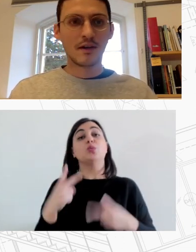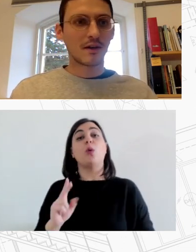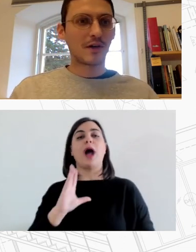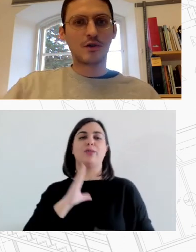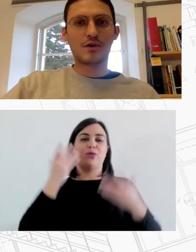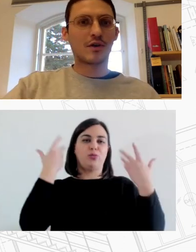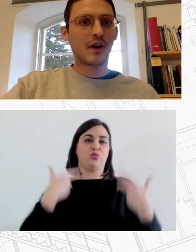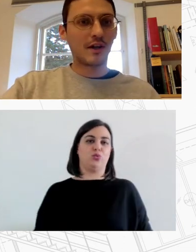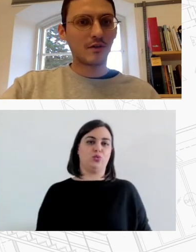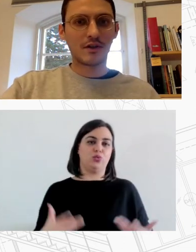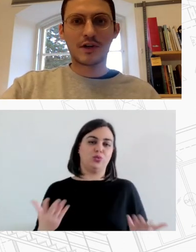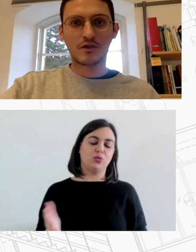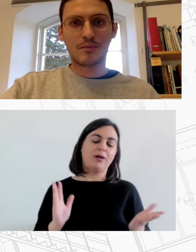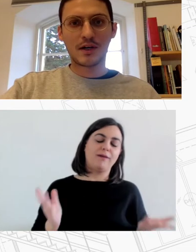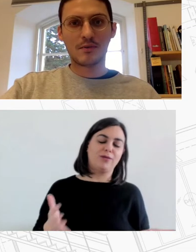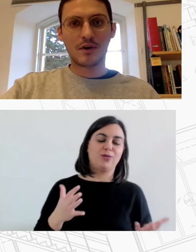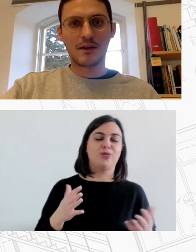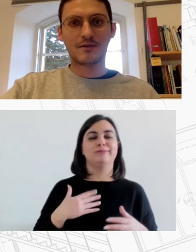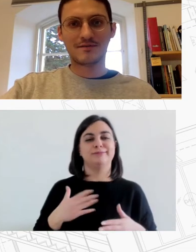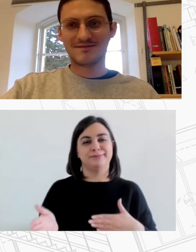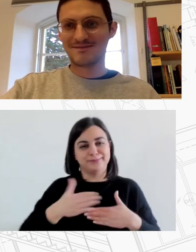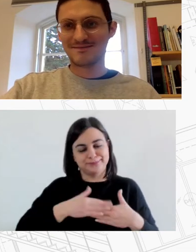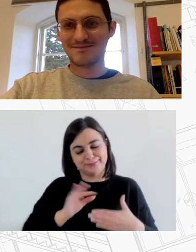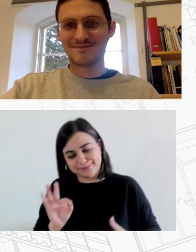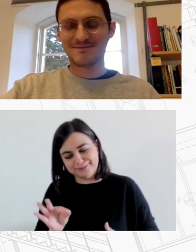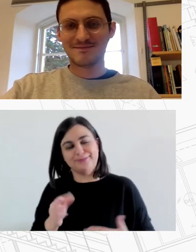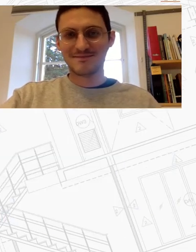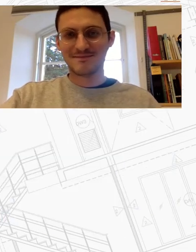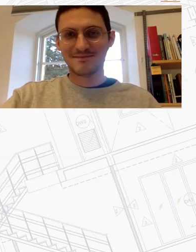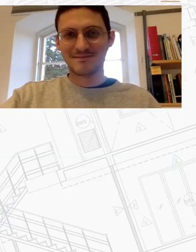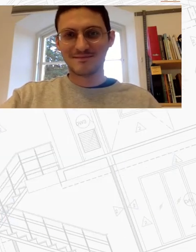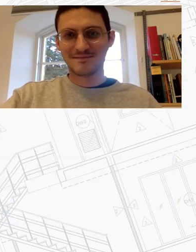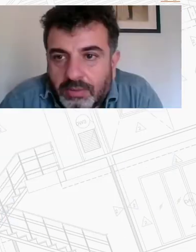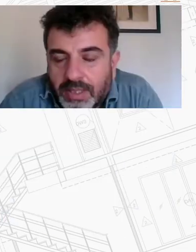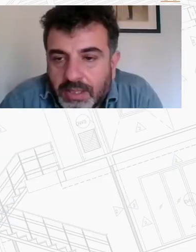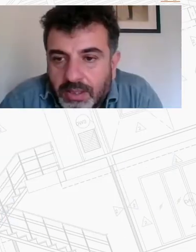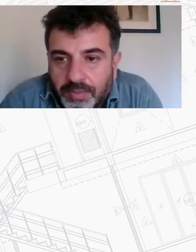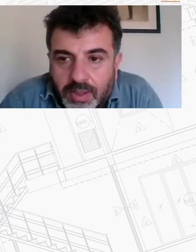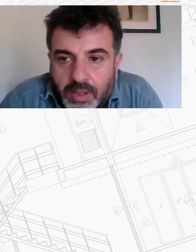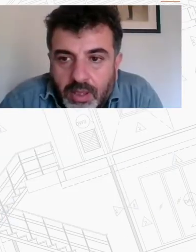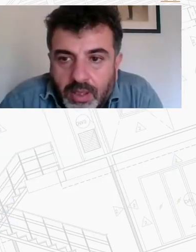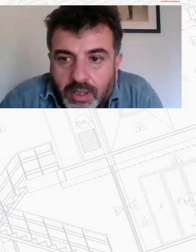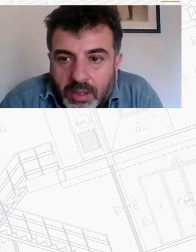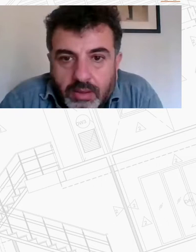και με αυτό κλείνω και ευχαριστώ πάρα πολύ Ευχαριστώ και εμείς κύριε Βράντση